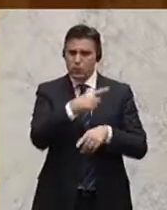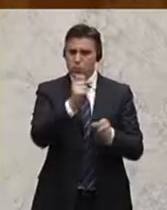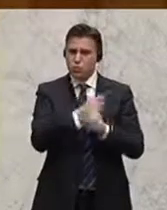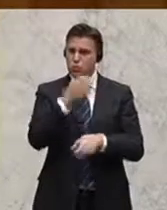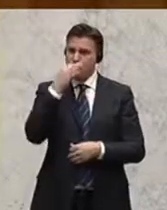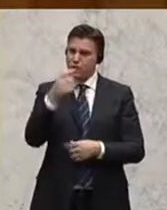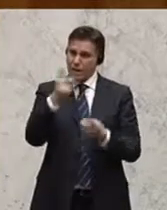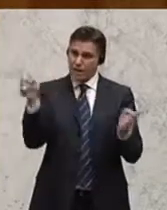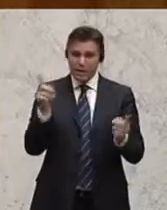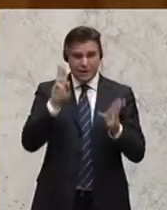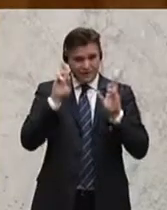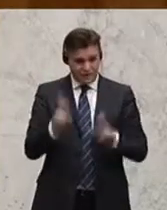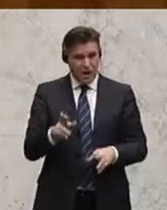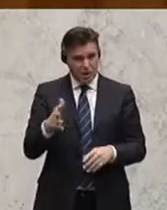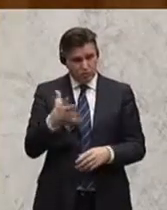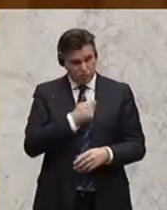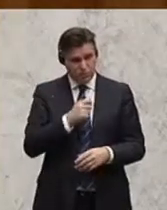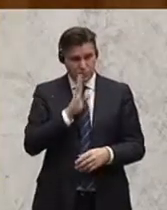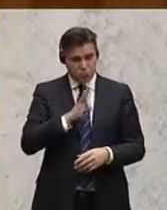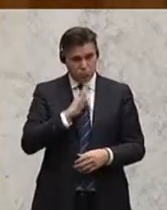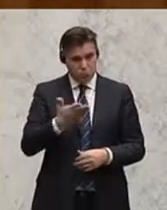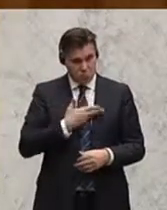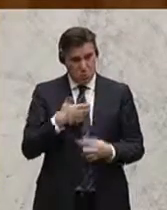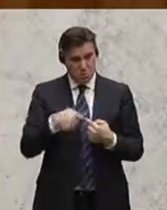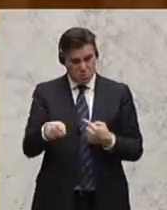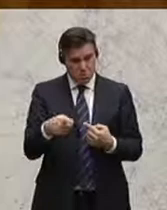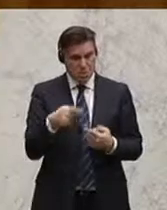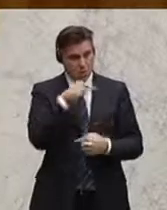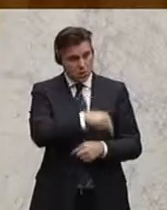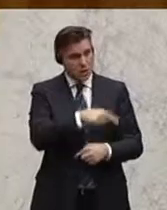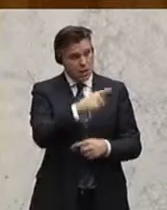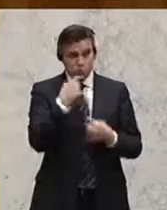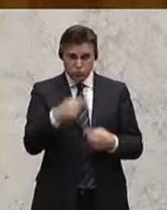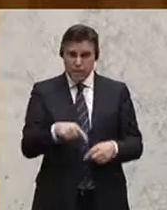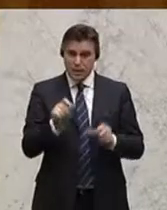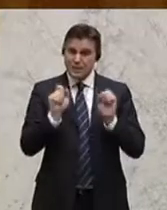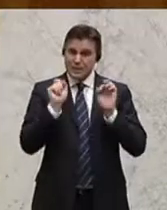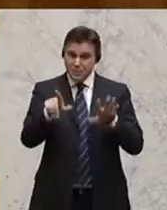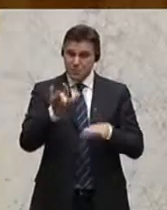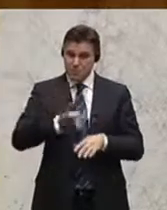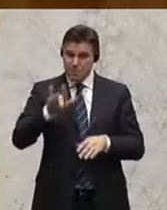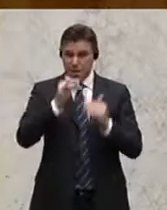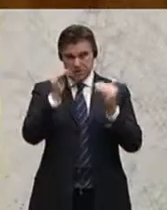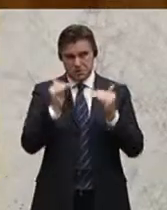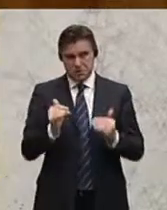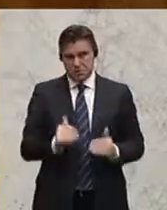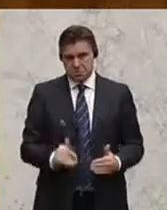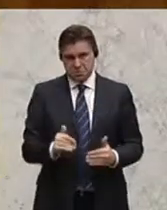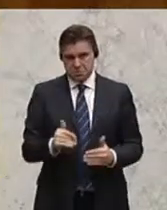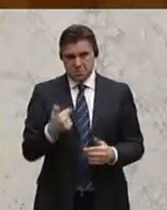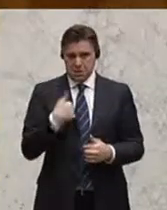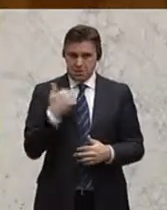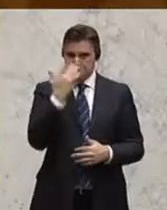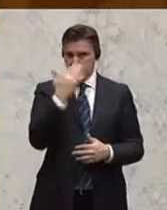was die glauben, ob sie das ausgehen wird. Das verstehe ich nicht. Und Sie geben sich hier zufrieden mit der 17. Stelle. Also das ist mir wirklich